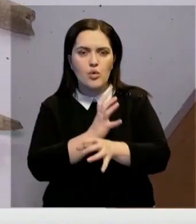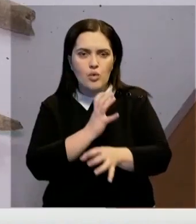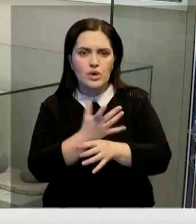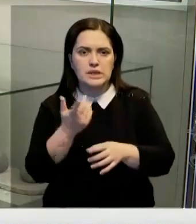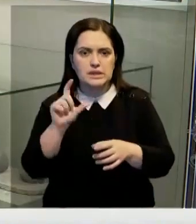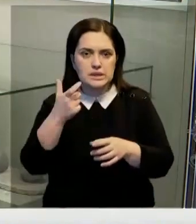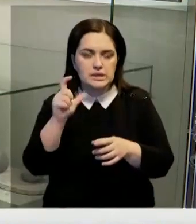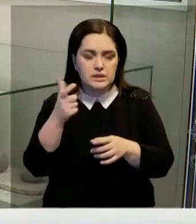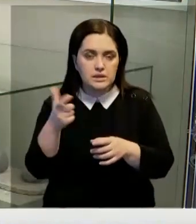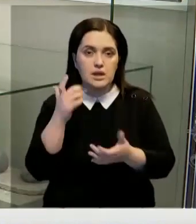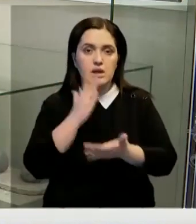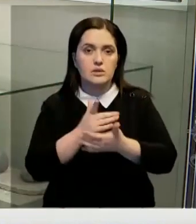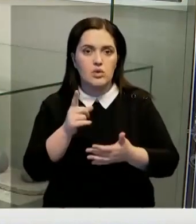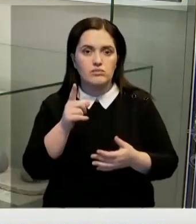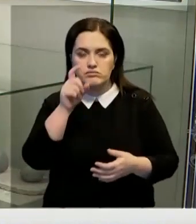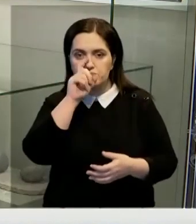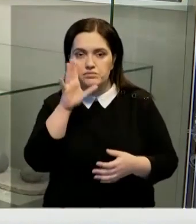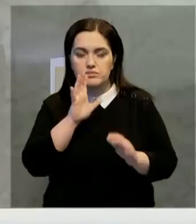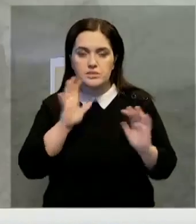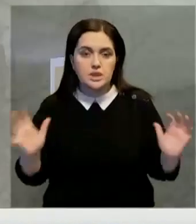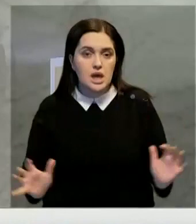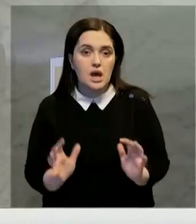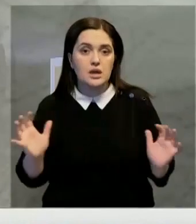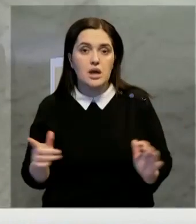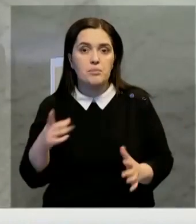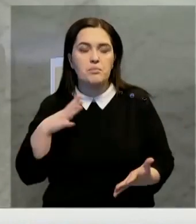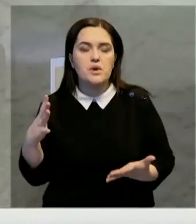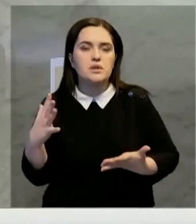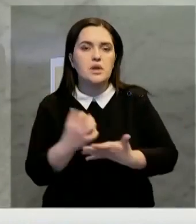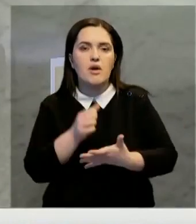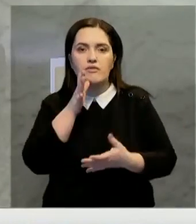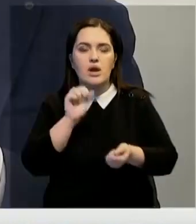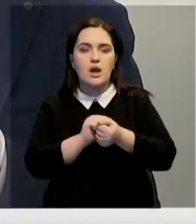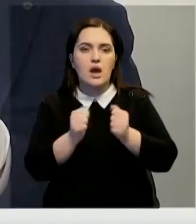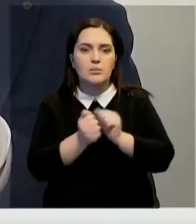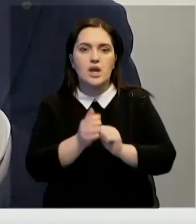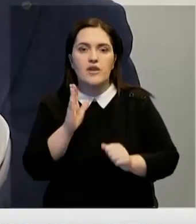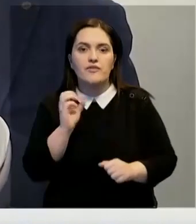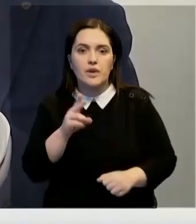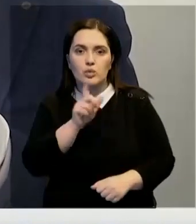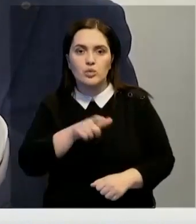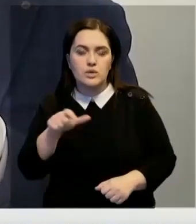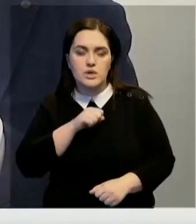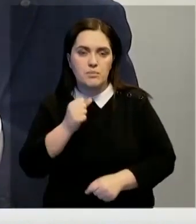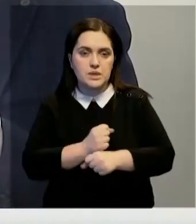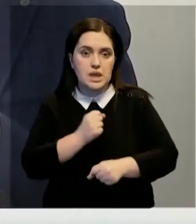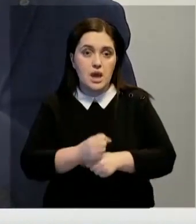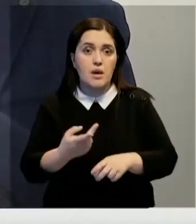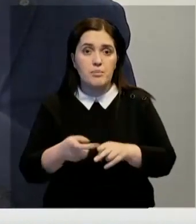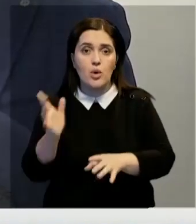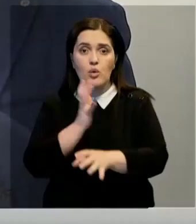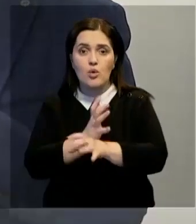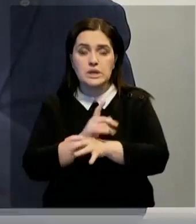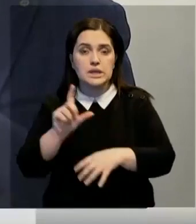специалистов, артефакты хорошо сохранились и показывают достижения людей в период каменного века. Эти костяные